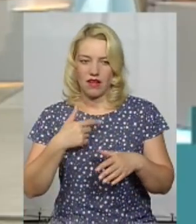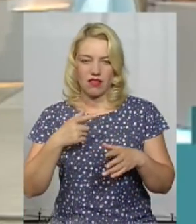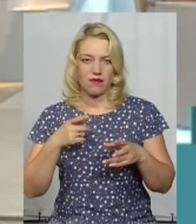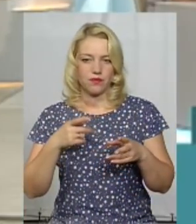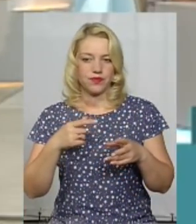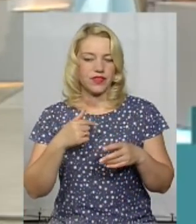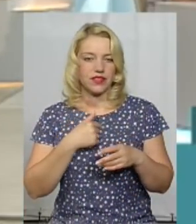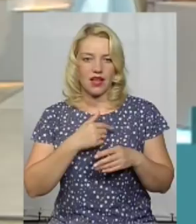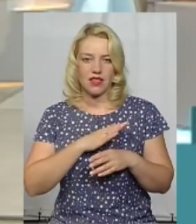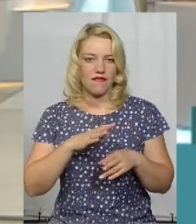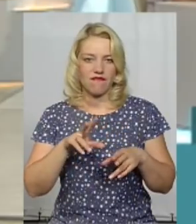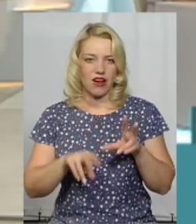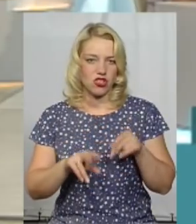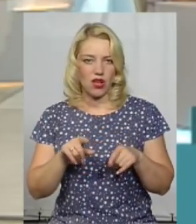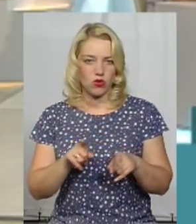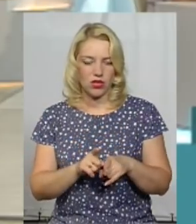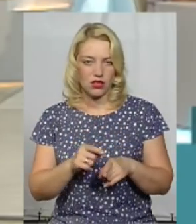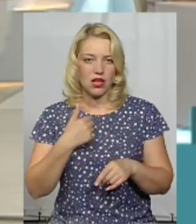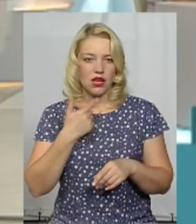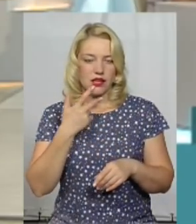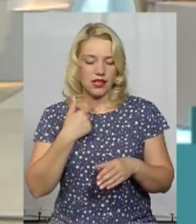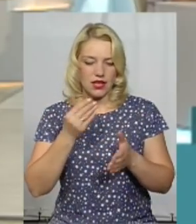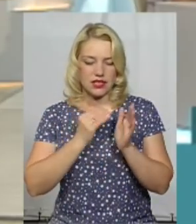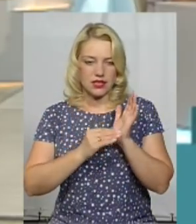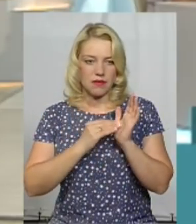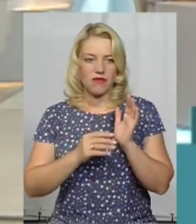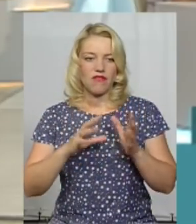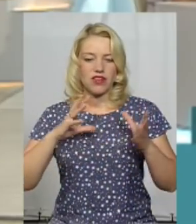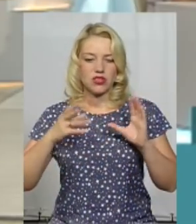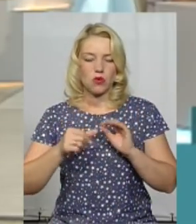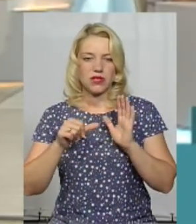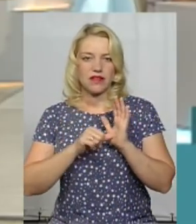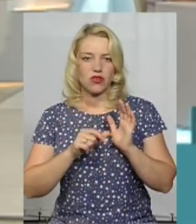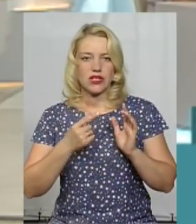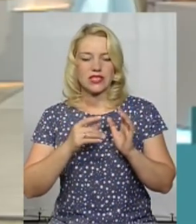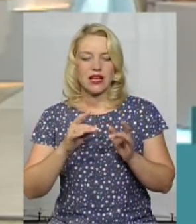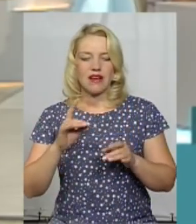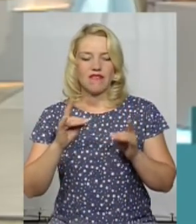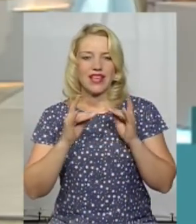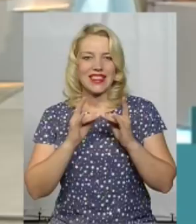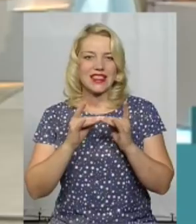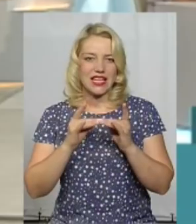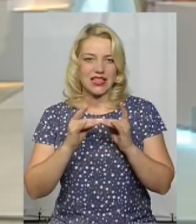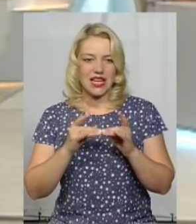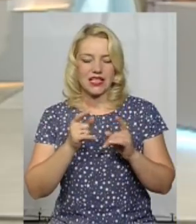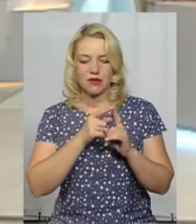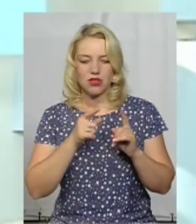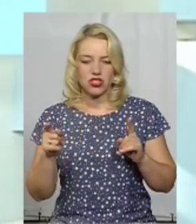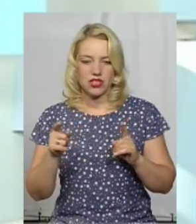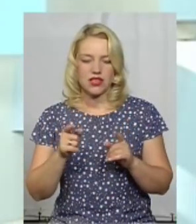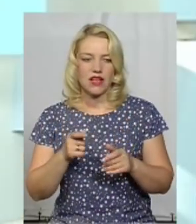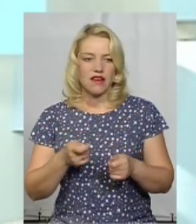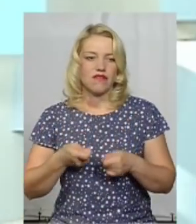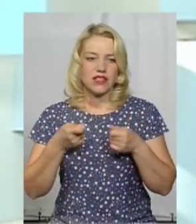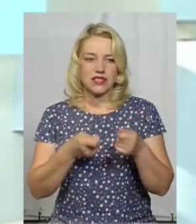пані Алло, зацитую, де висновок представника цього секретаріату. В інтернаті на час візиту проживає